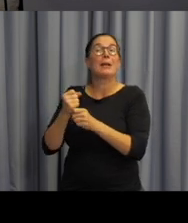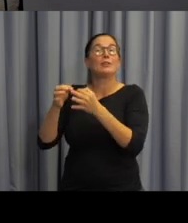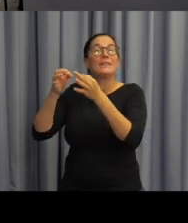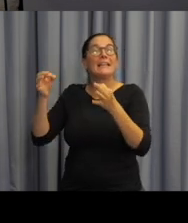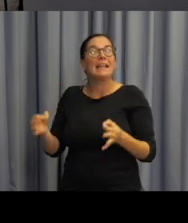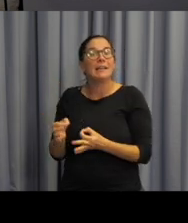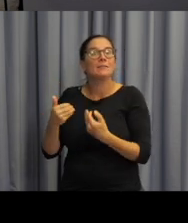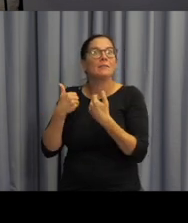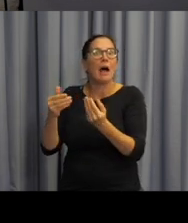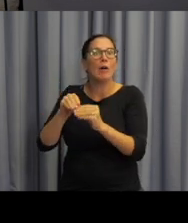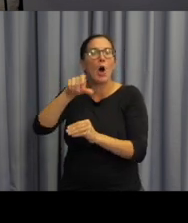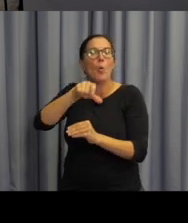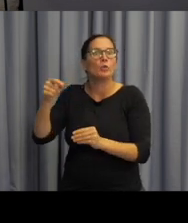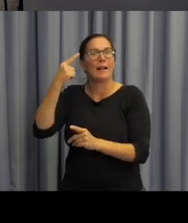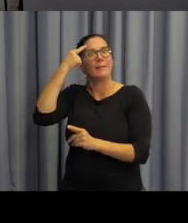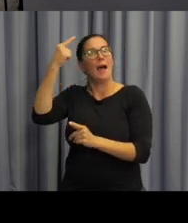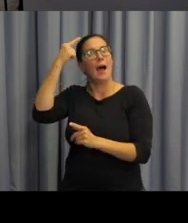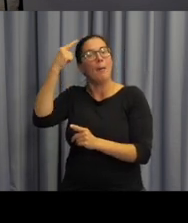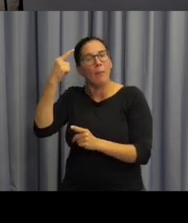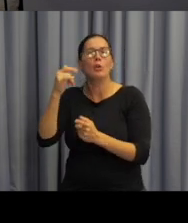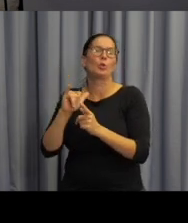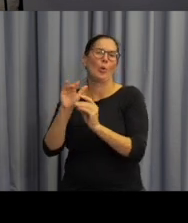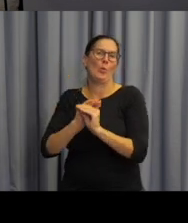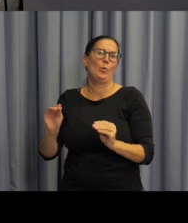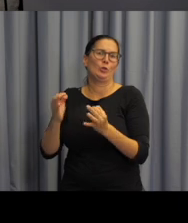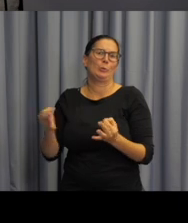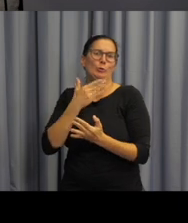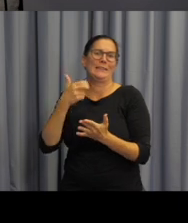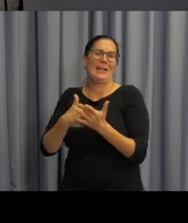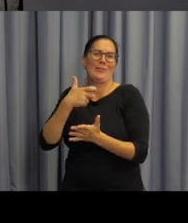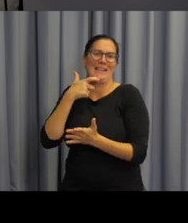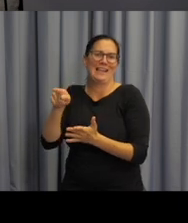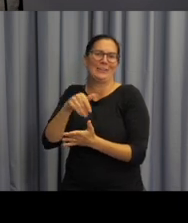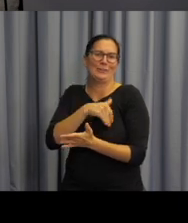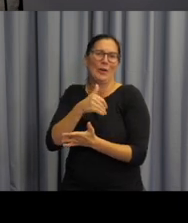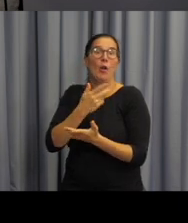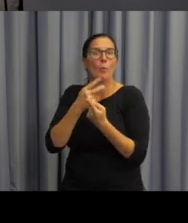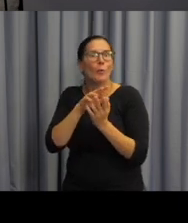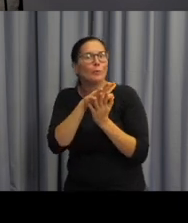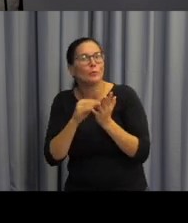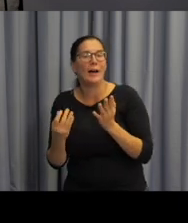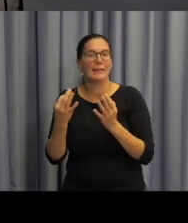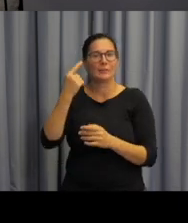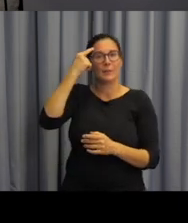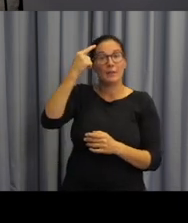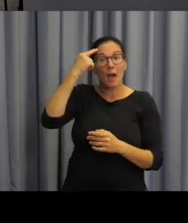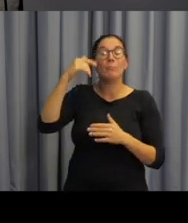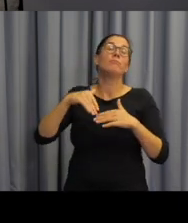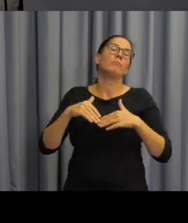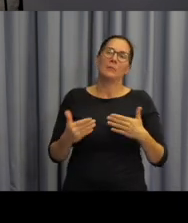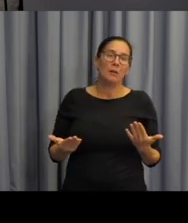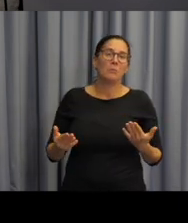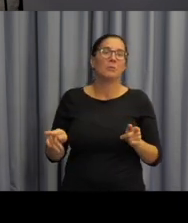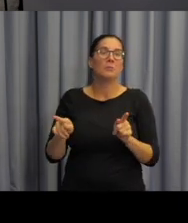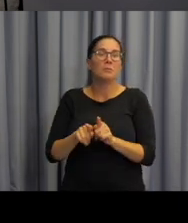určitou inspiraci učitelům českého znakového jazyka ve školách, nebo by to mohl být